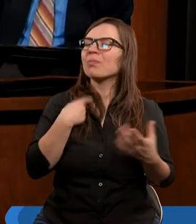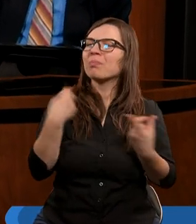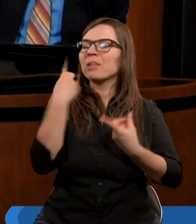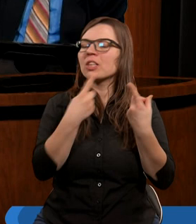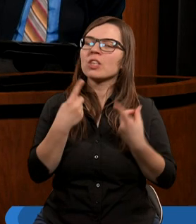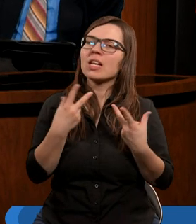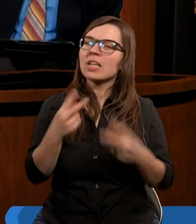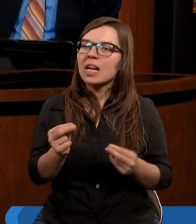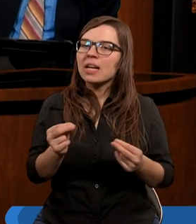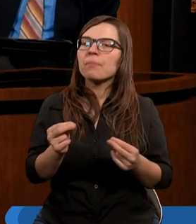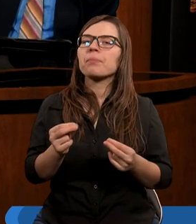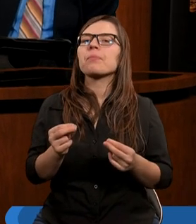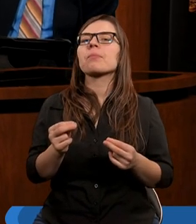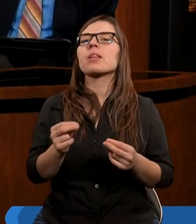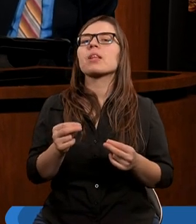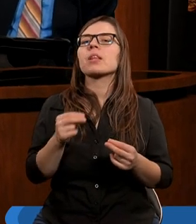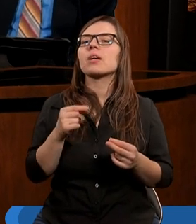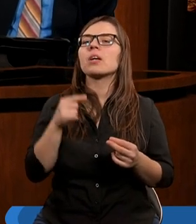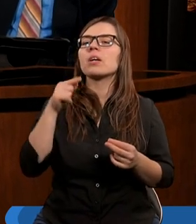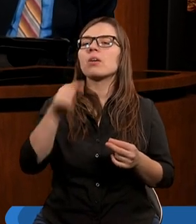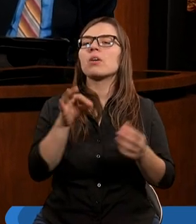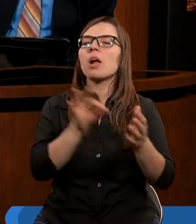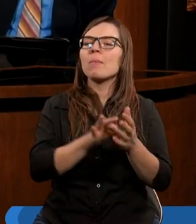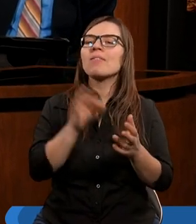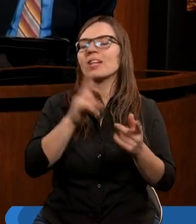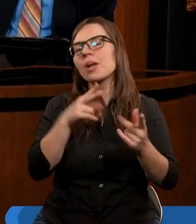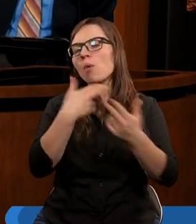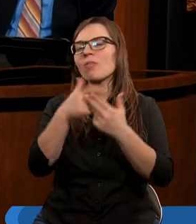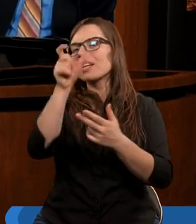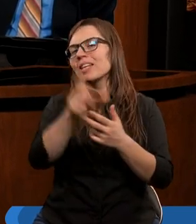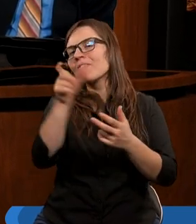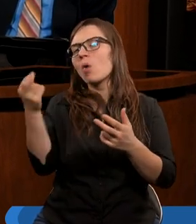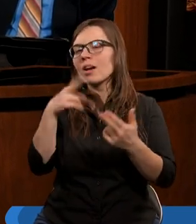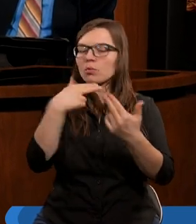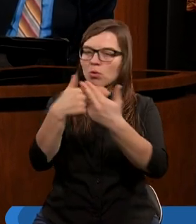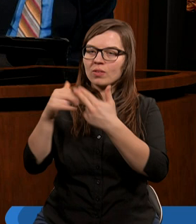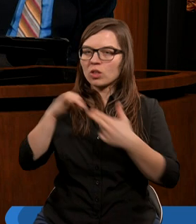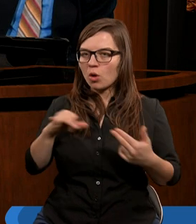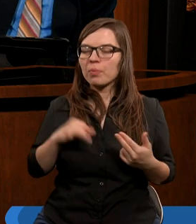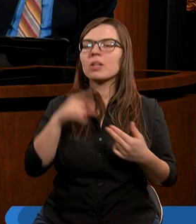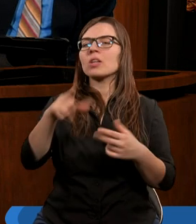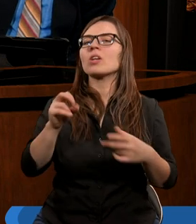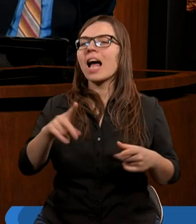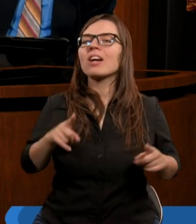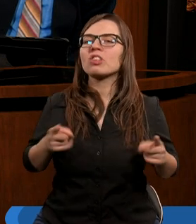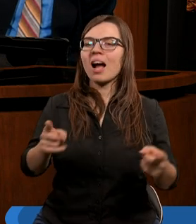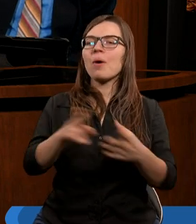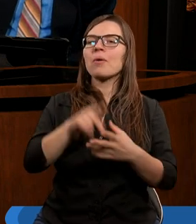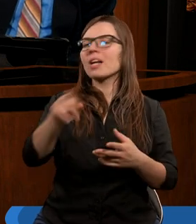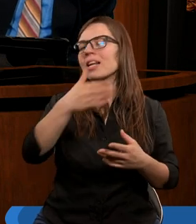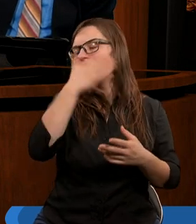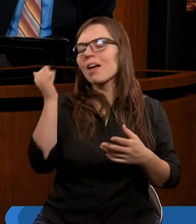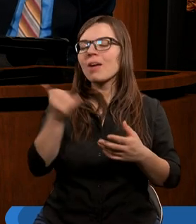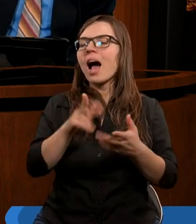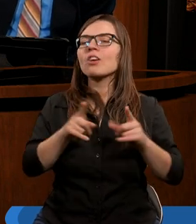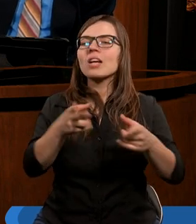no to myślę, że to jest kwestia, może próby odpowiedzi, każdy z nas musi odpowiedzieć indywidualnie. Czy prawo w tym momencie na niego tak działało? Nie